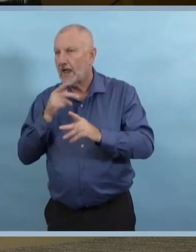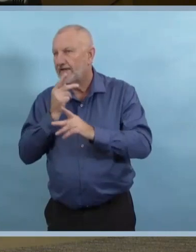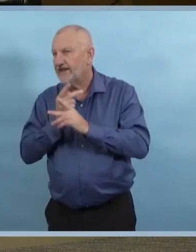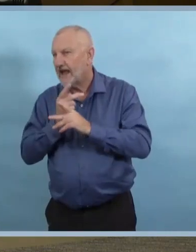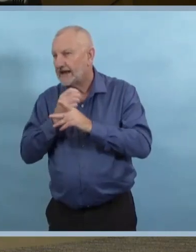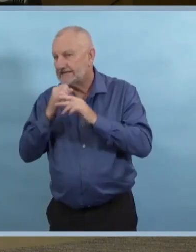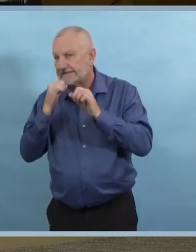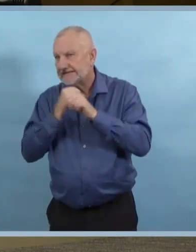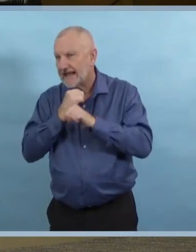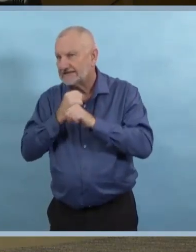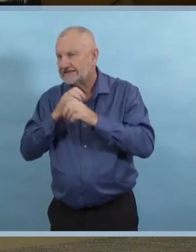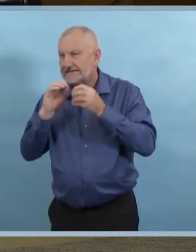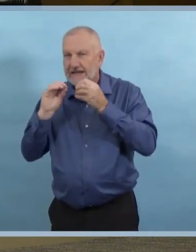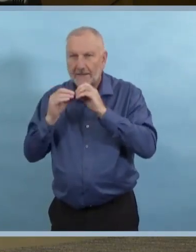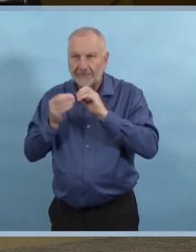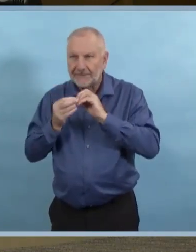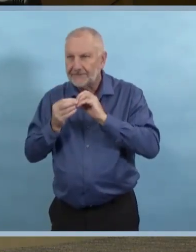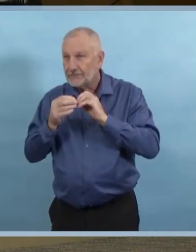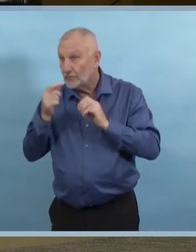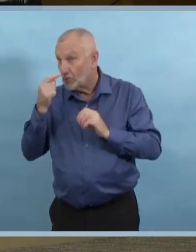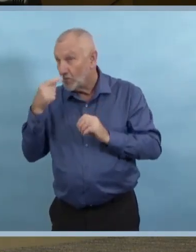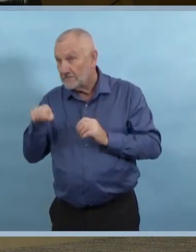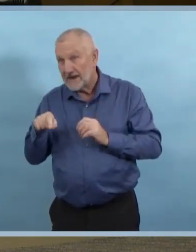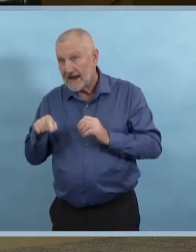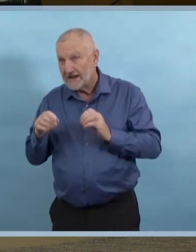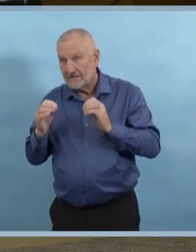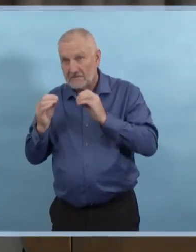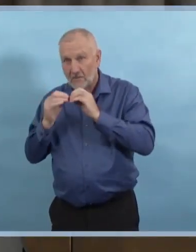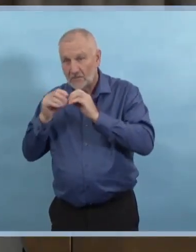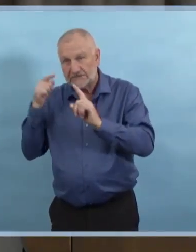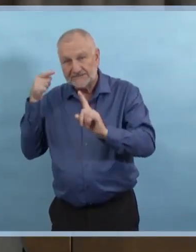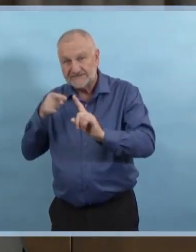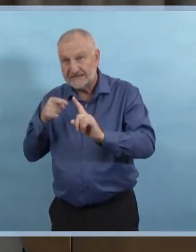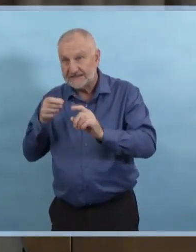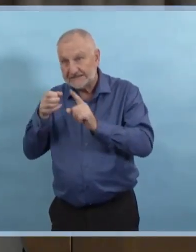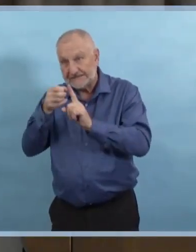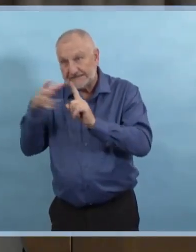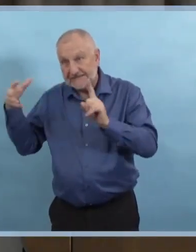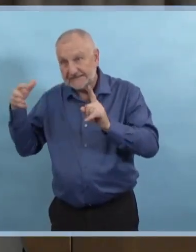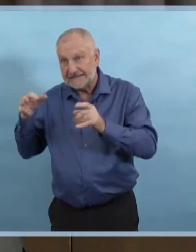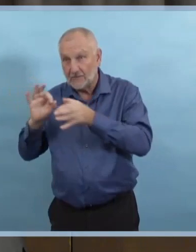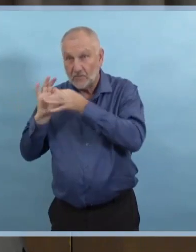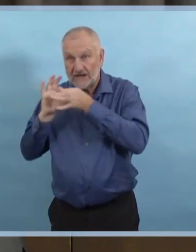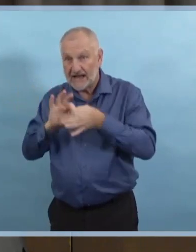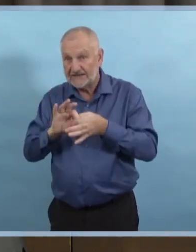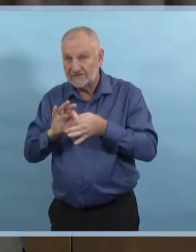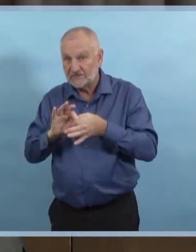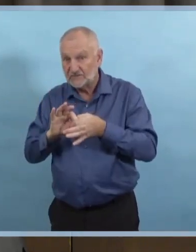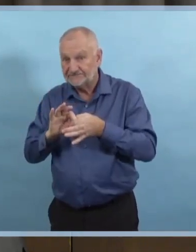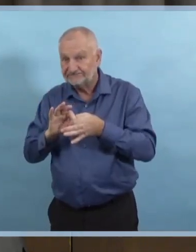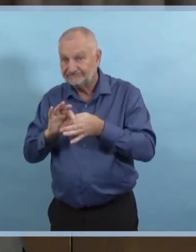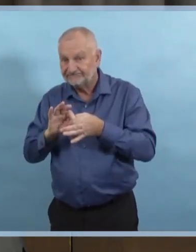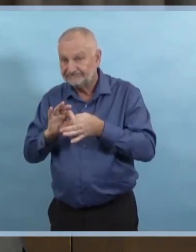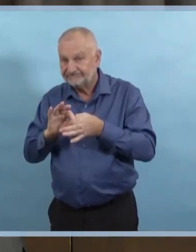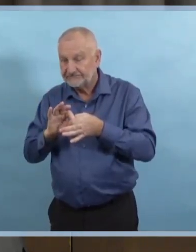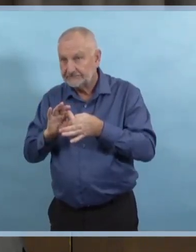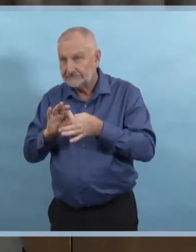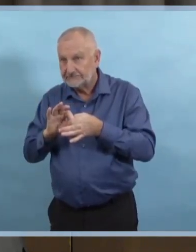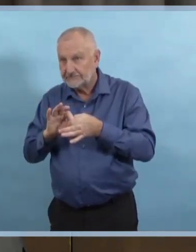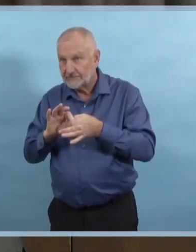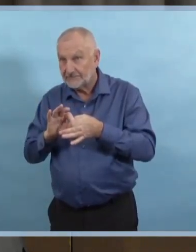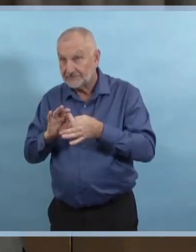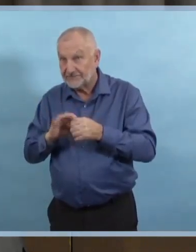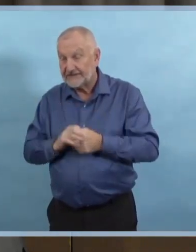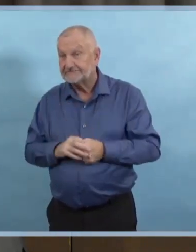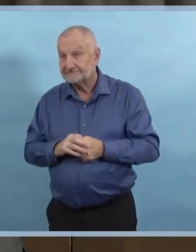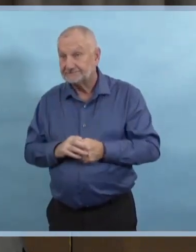Oui, je dirais qu'au printemps, nous avons fait beaucoup de planification pour la capacité. Donc, je suis